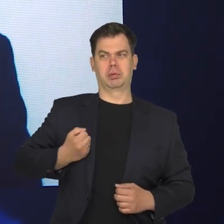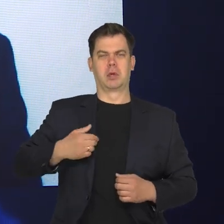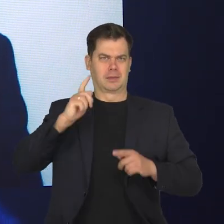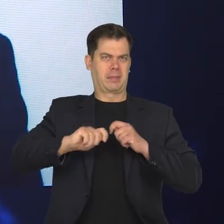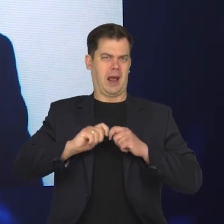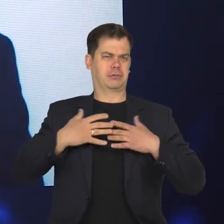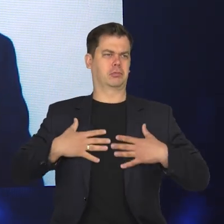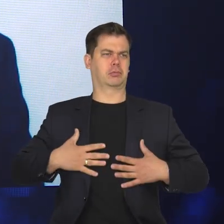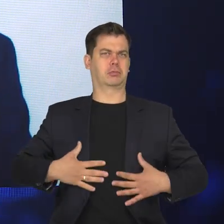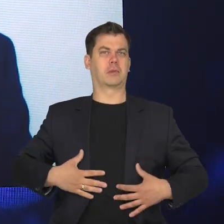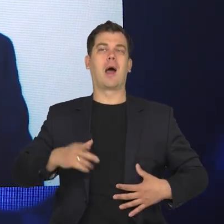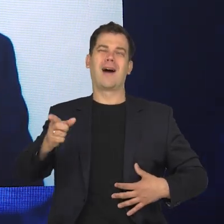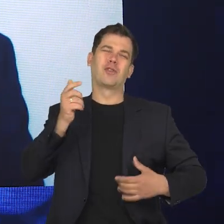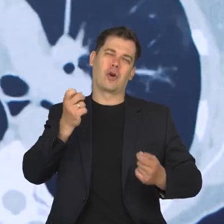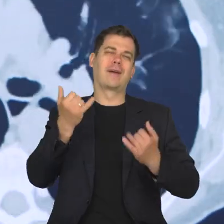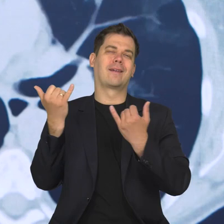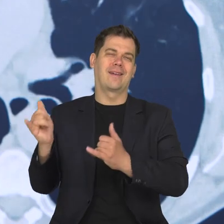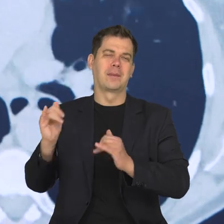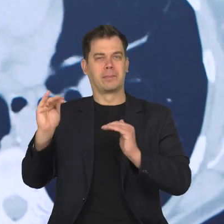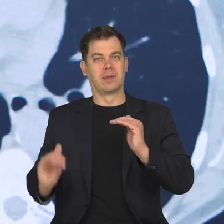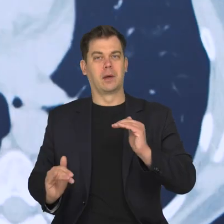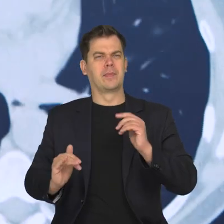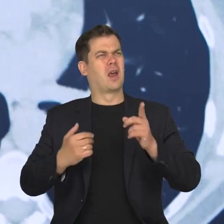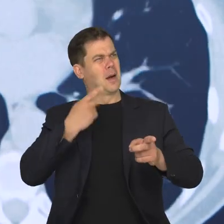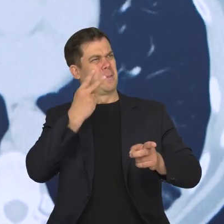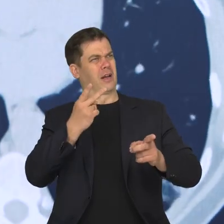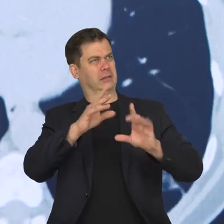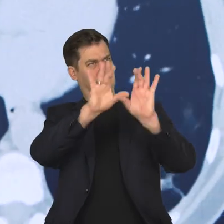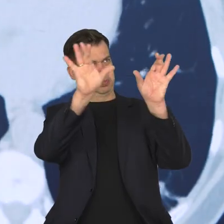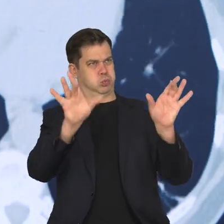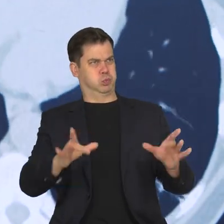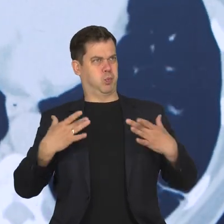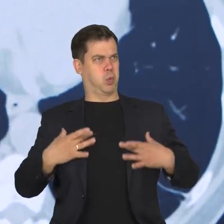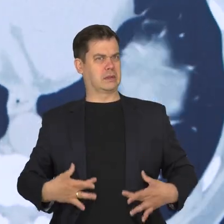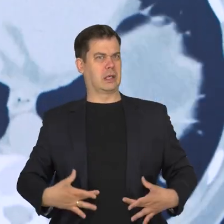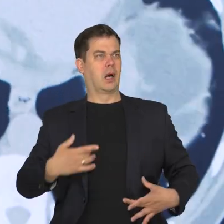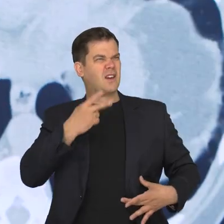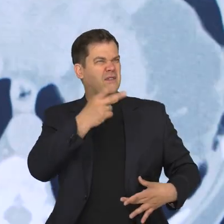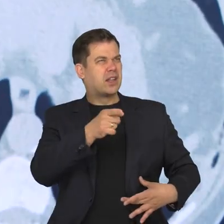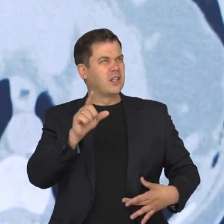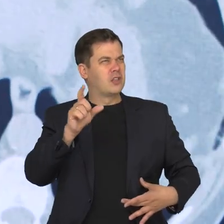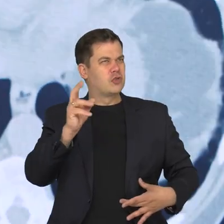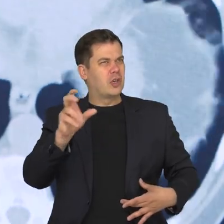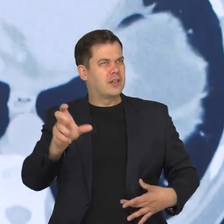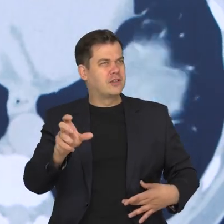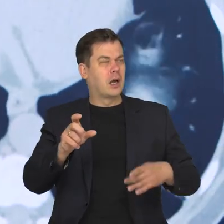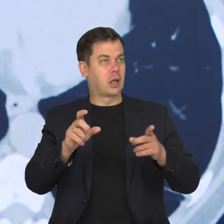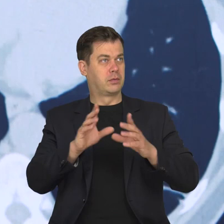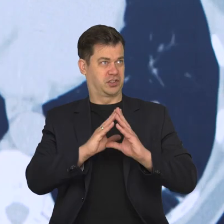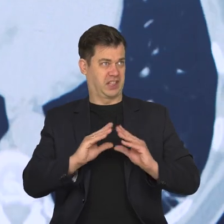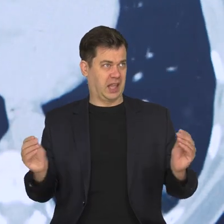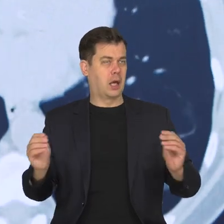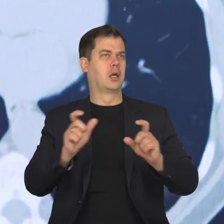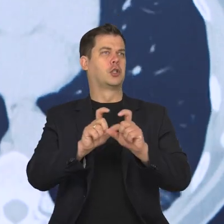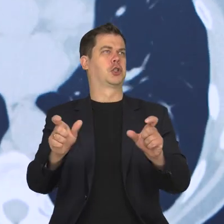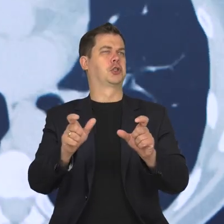wiarygodne jak tomografia. A czy tutaj, bo patrzę sobie na te płuca i od razu myślę, oj, pojawia się ta ciecz. Czy ona potem